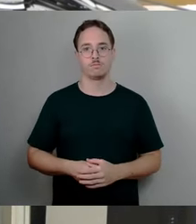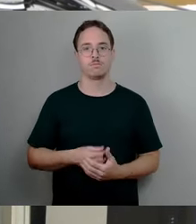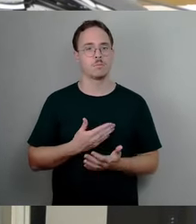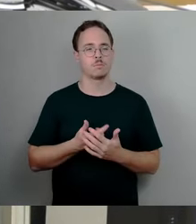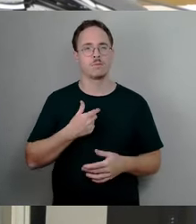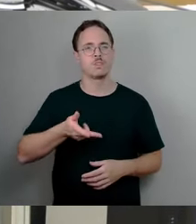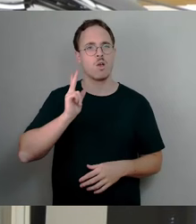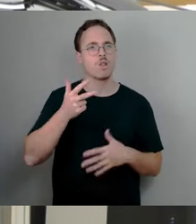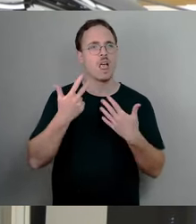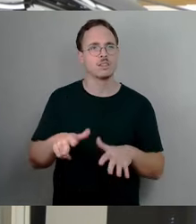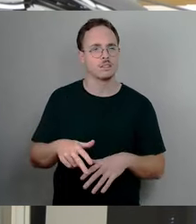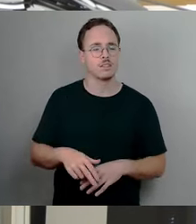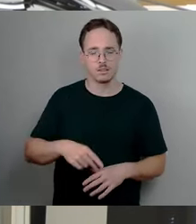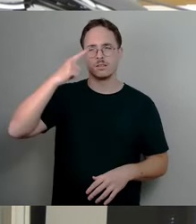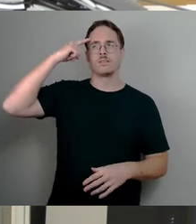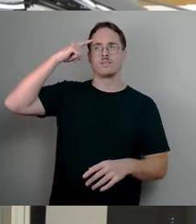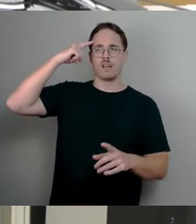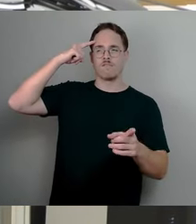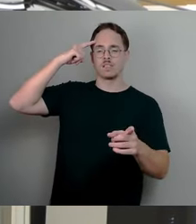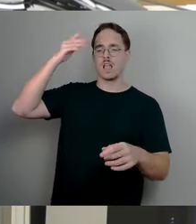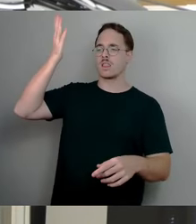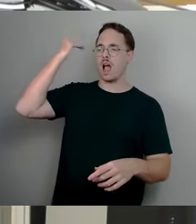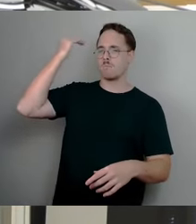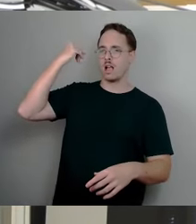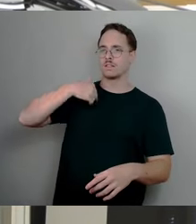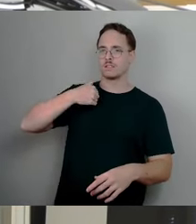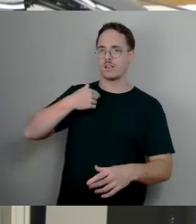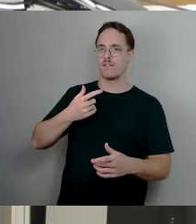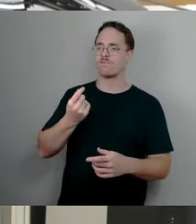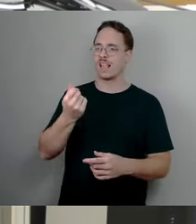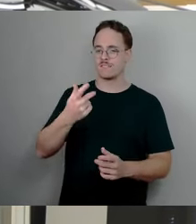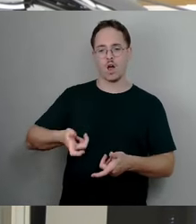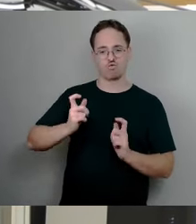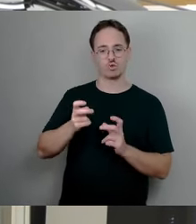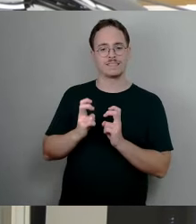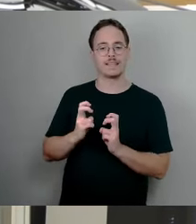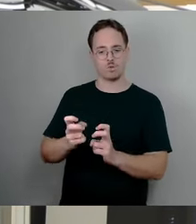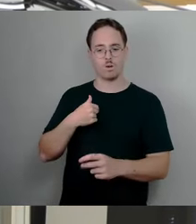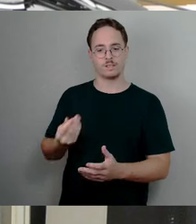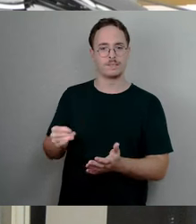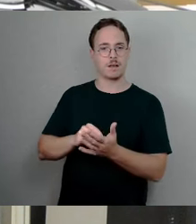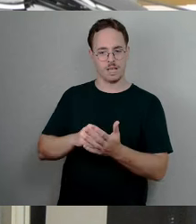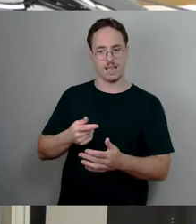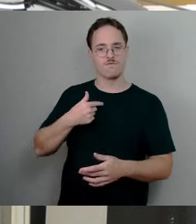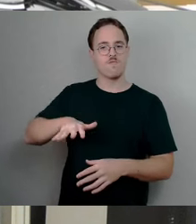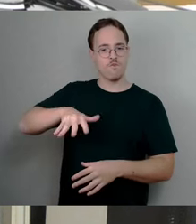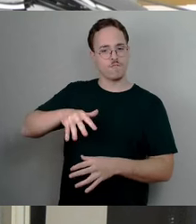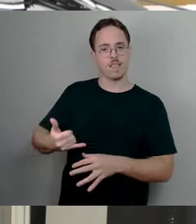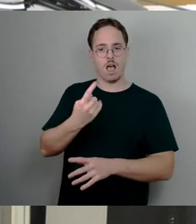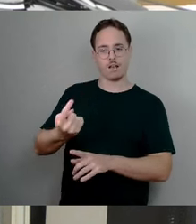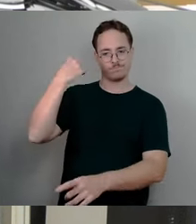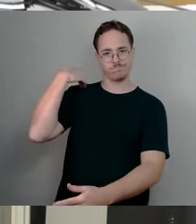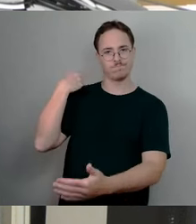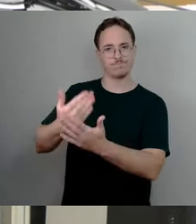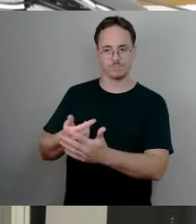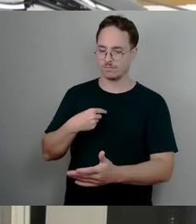im Gehör, denn ich war zu allen Finanzausschusssitzungen zumindest in letzten 15 Jahren dabei. Und ich weiß noch genau,